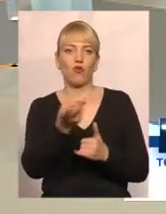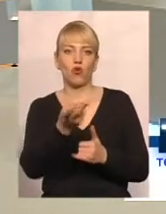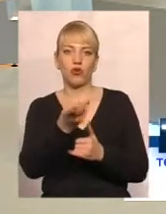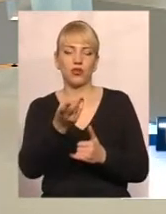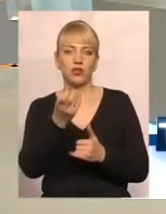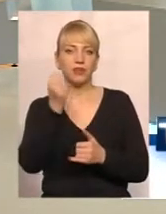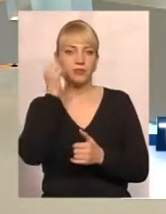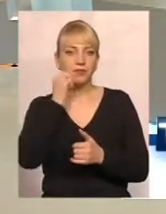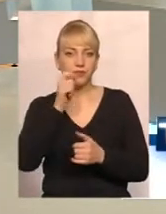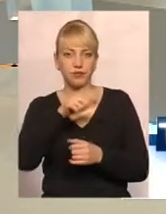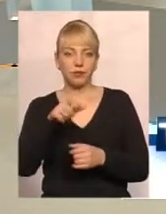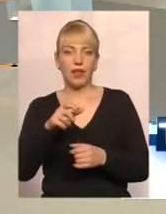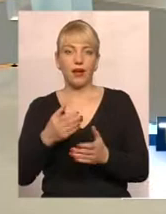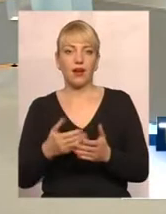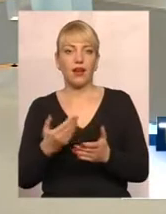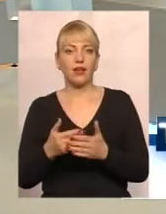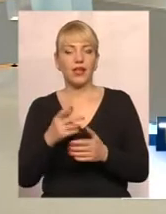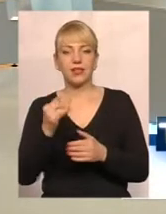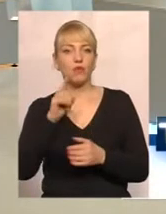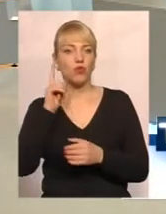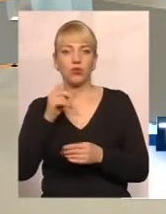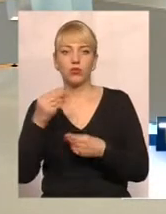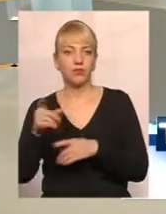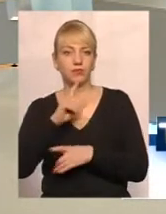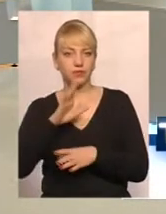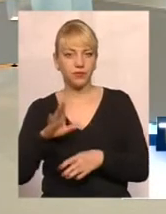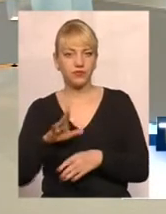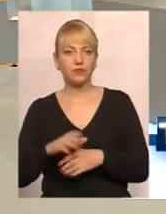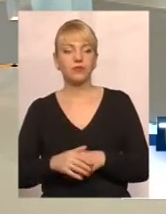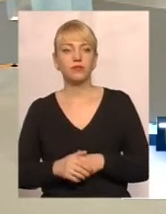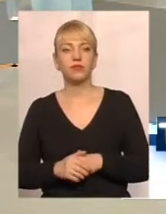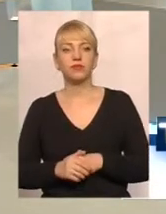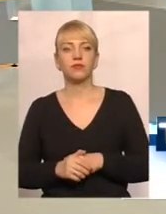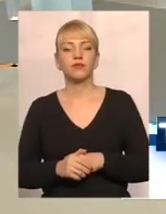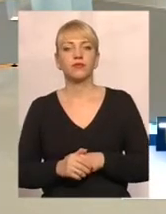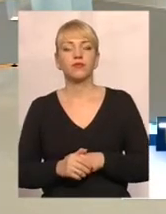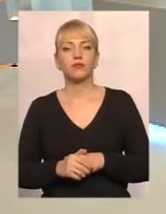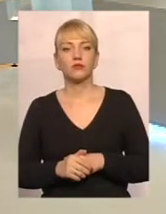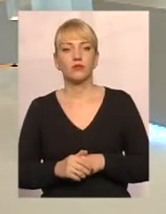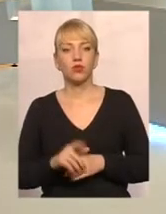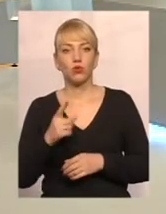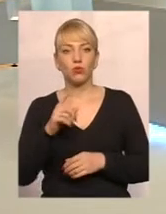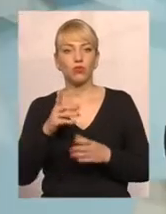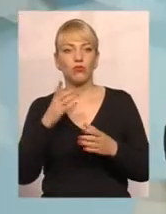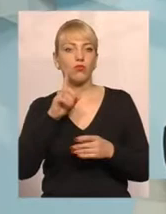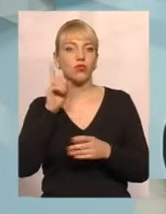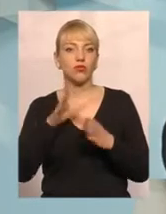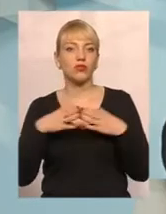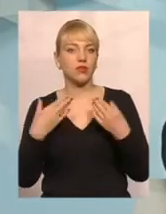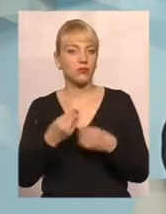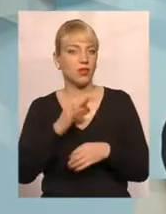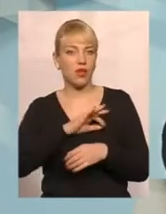і він один, і немає в нього подружжя, то пільга поширюється виключно на нього. Тому молода сім'я в такому випадку не